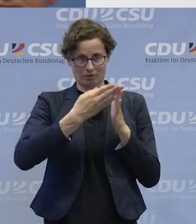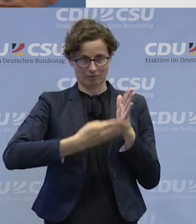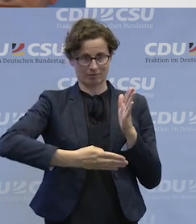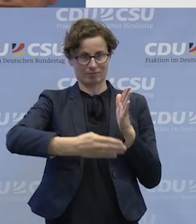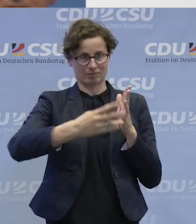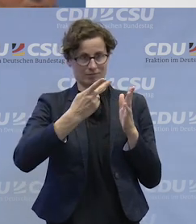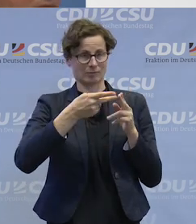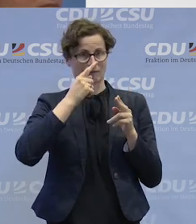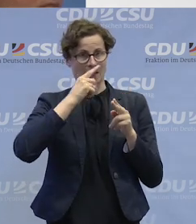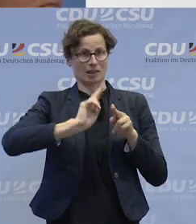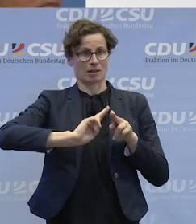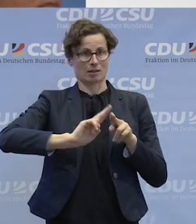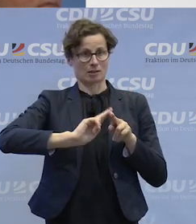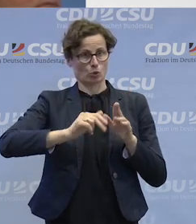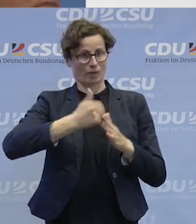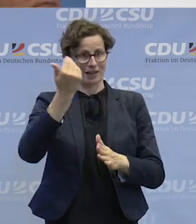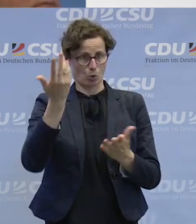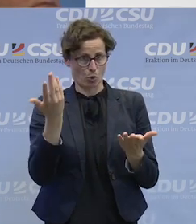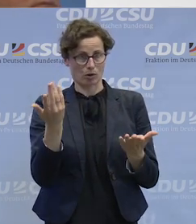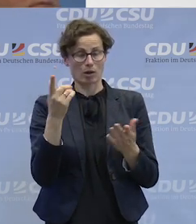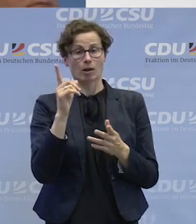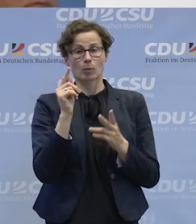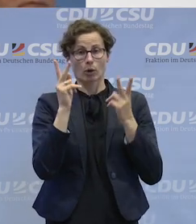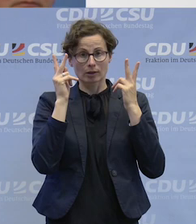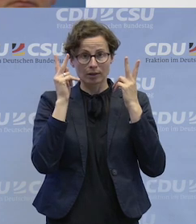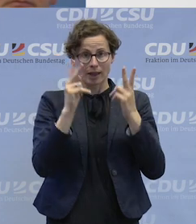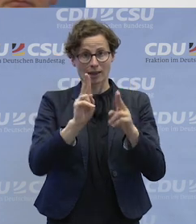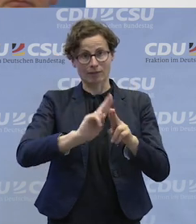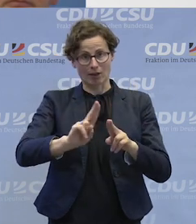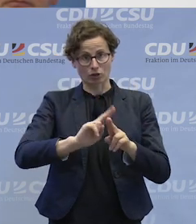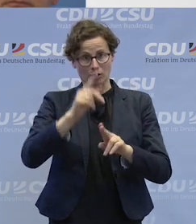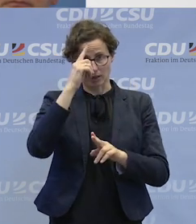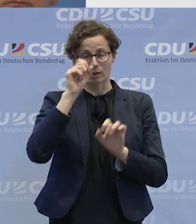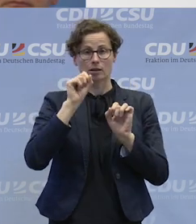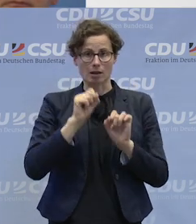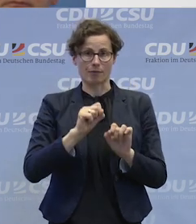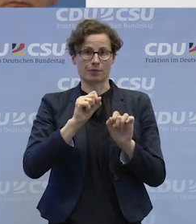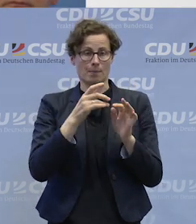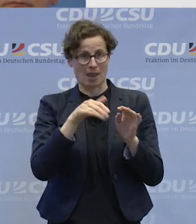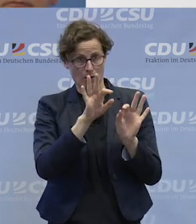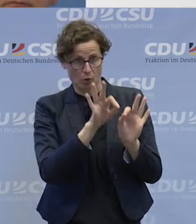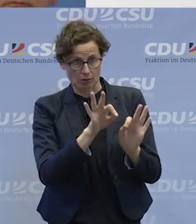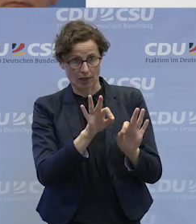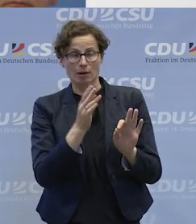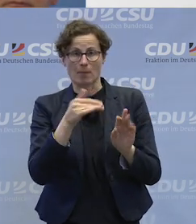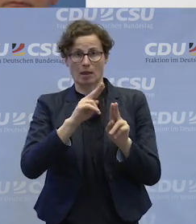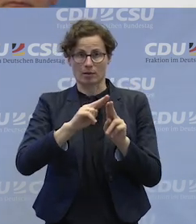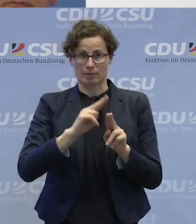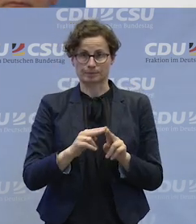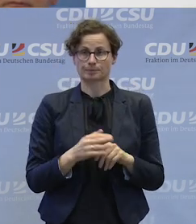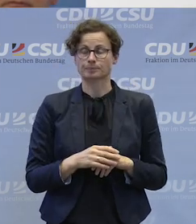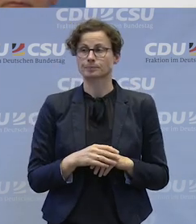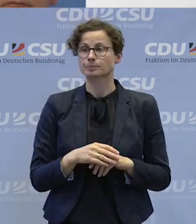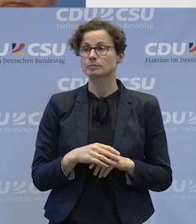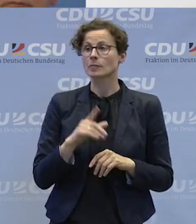Bundesteilhabegesetzes. Wie können wir dann das Recht auch der Werkstatträte weiterentwickeln und dann auch konkretisieren? Und wenn die Verbände,